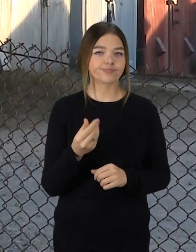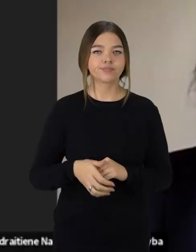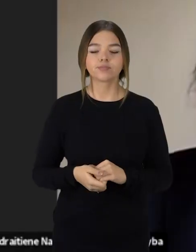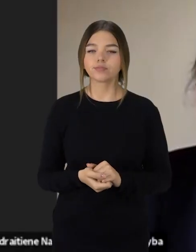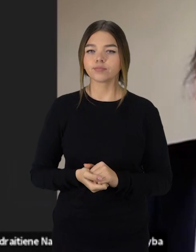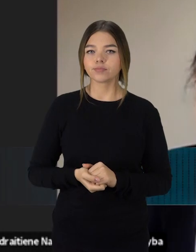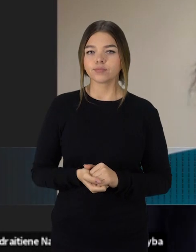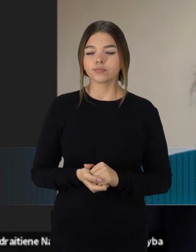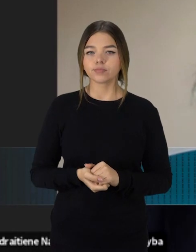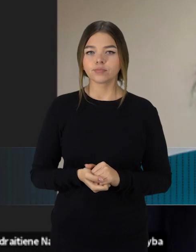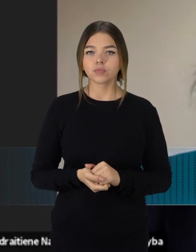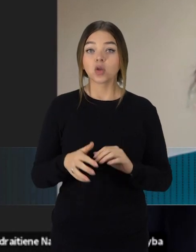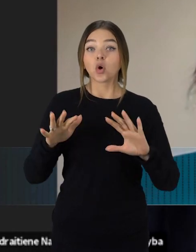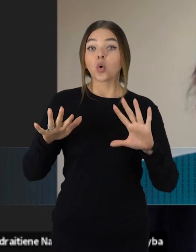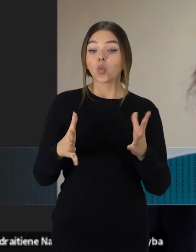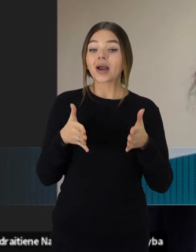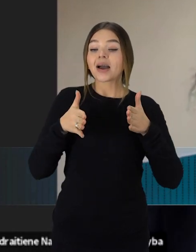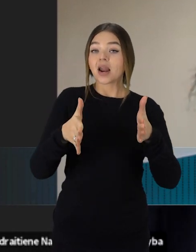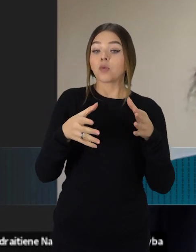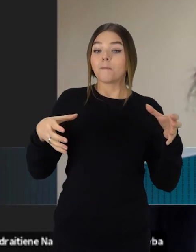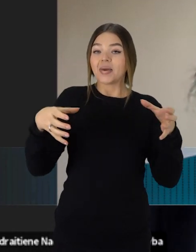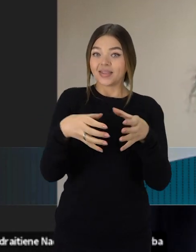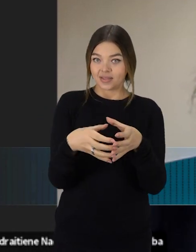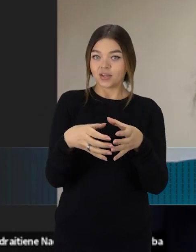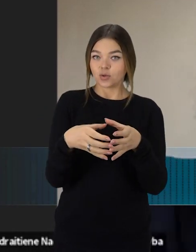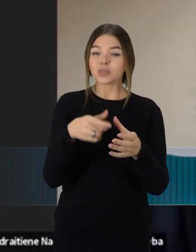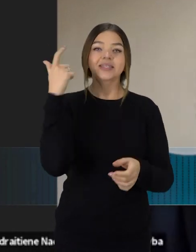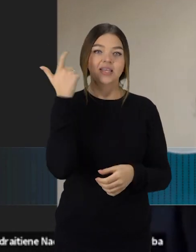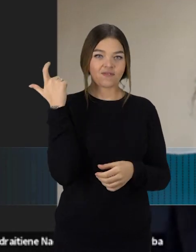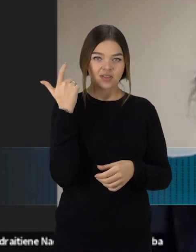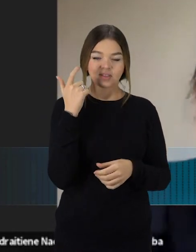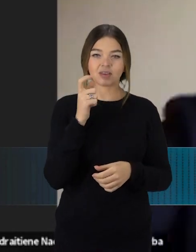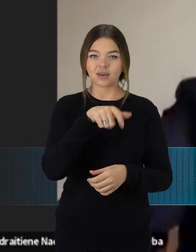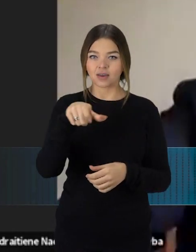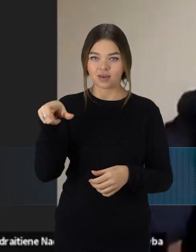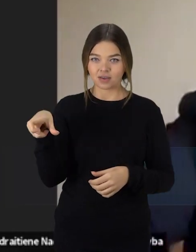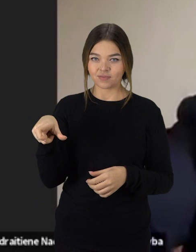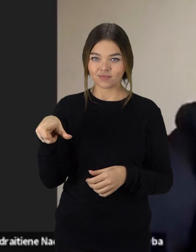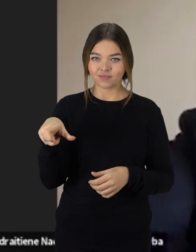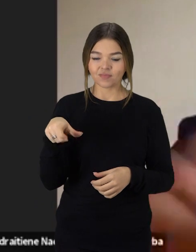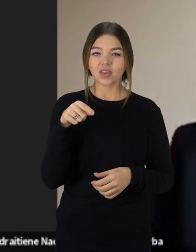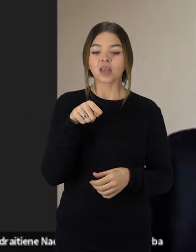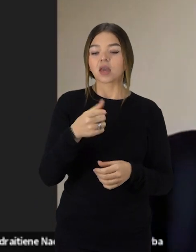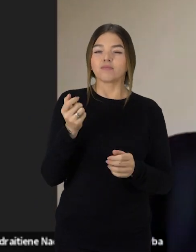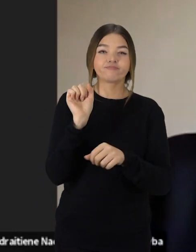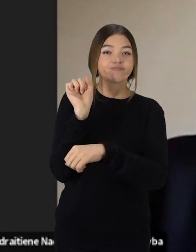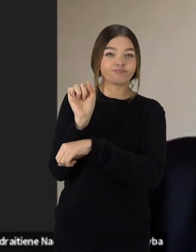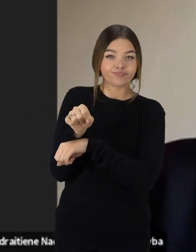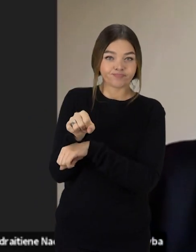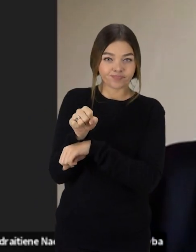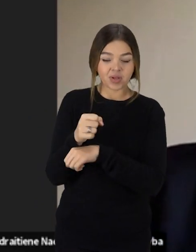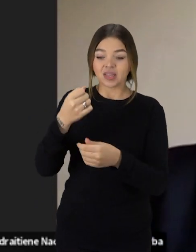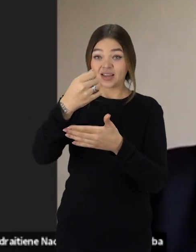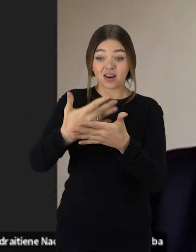Jeigu garažų bendrijų savininkai per savaldybės administracijos direktorius